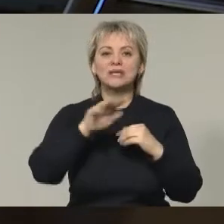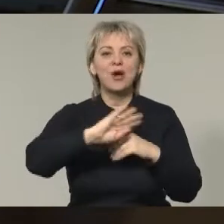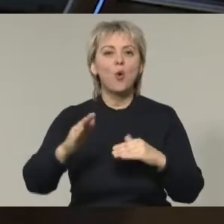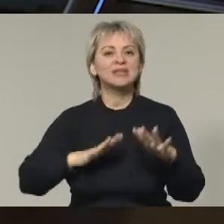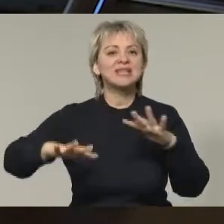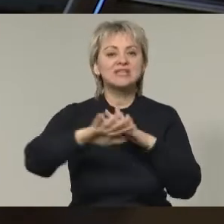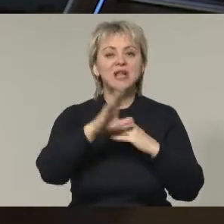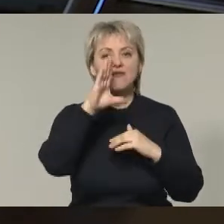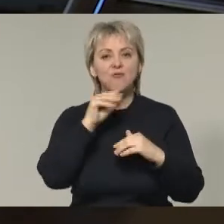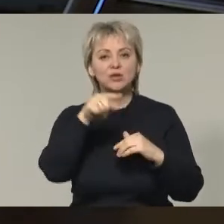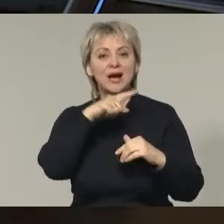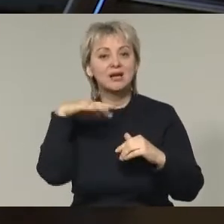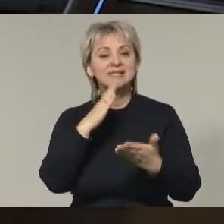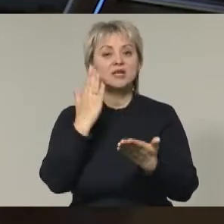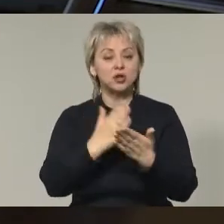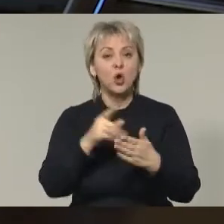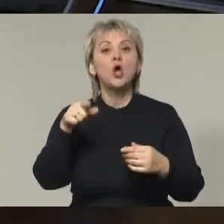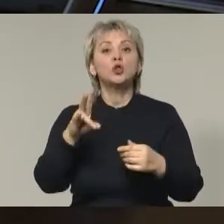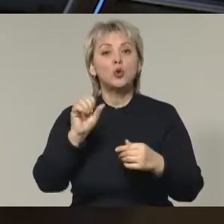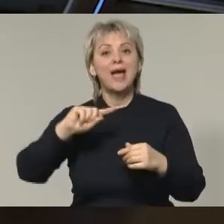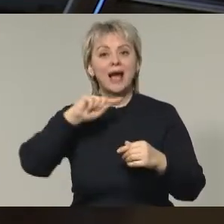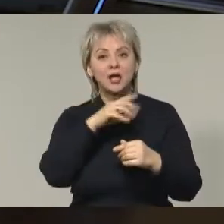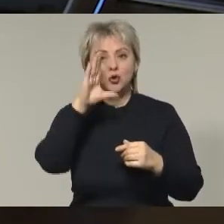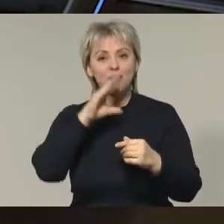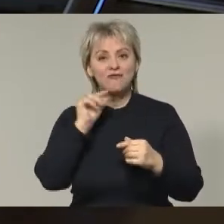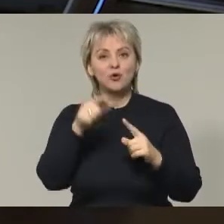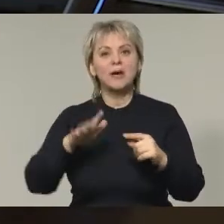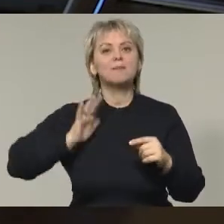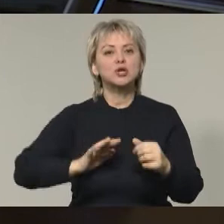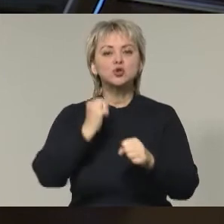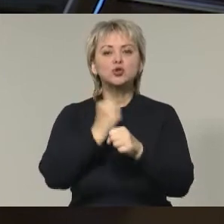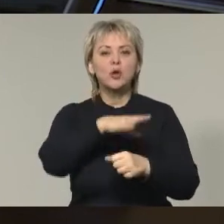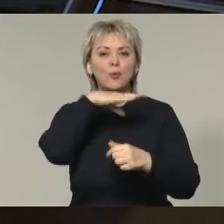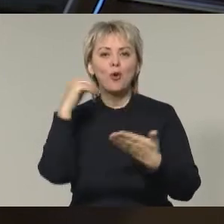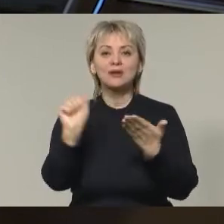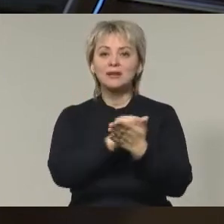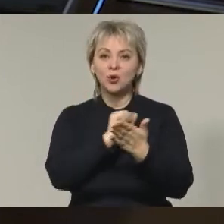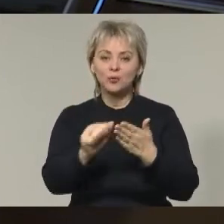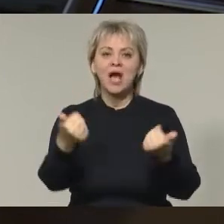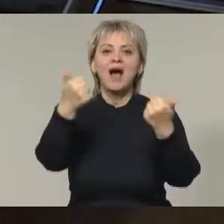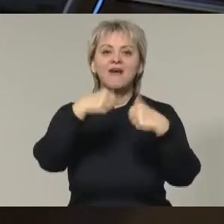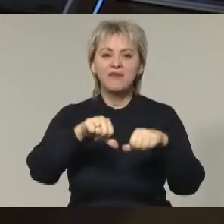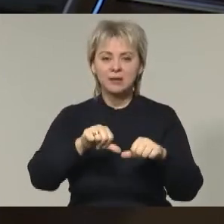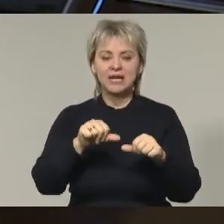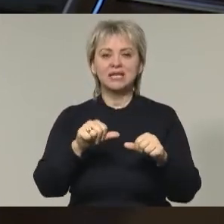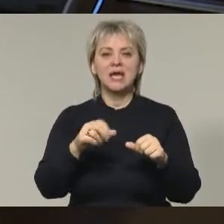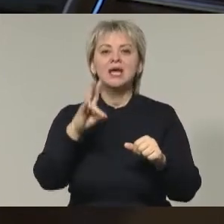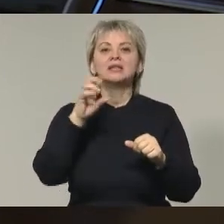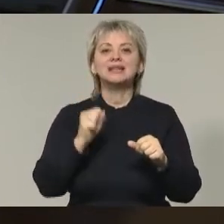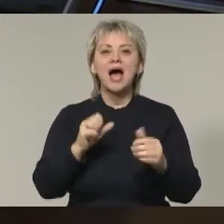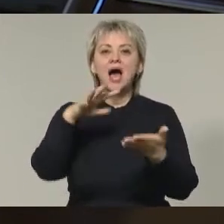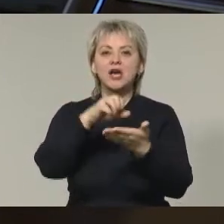территориальных водах России находится, но в эконом-водах. То есть пришлось сделать кучу документов, оформлений. На